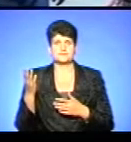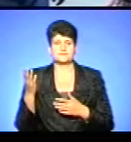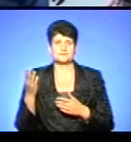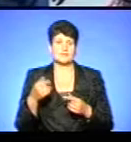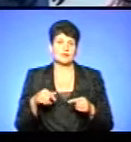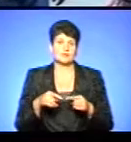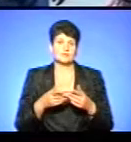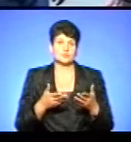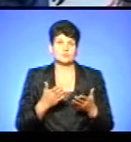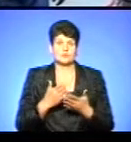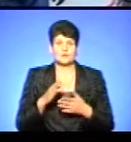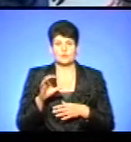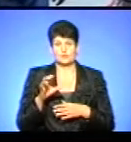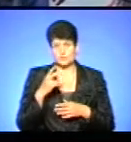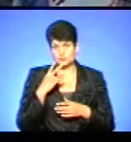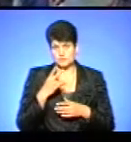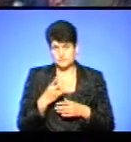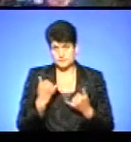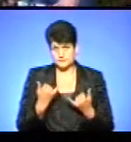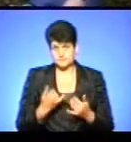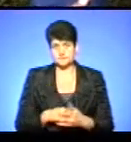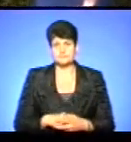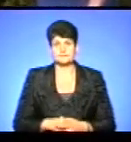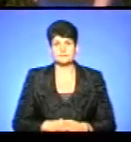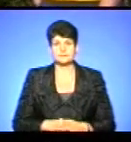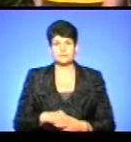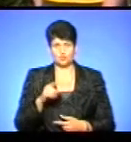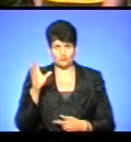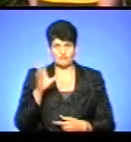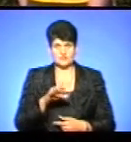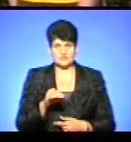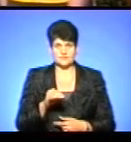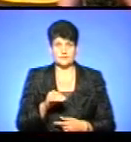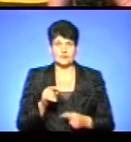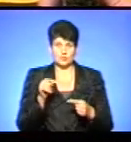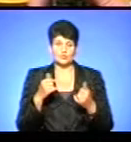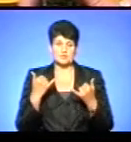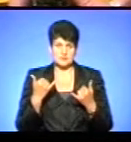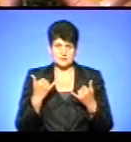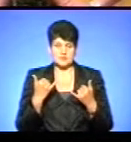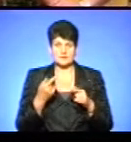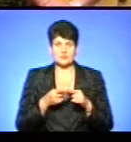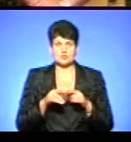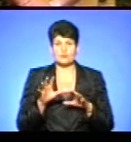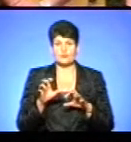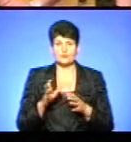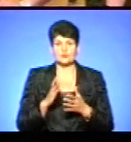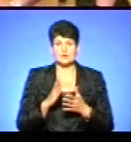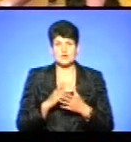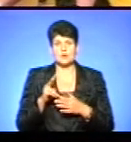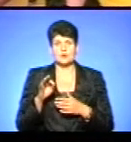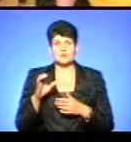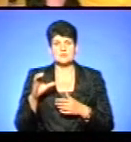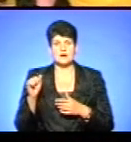Ви маємо на фото зараз можливість глянути. Тут всі чи не всі? Ні, тут зараз на цьому фото в Лос